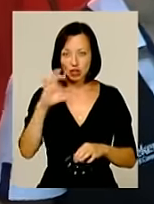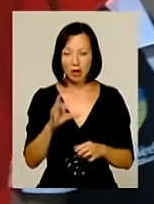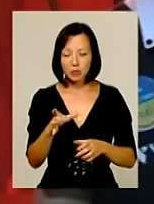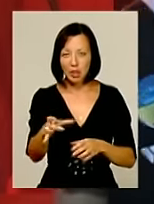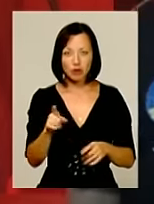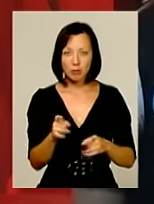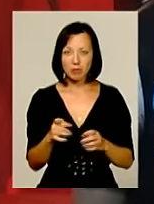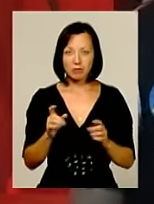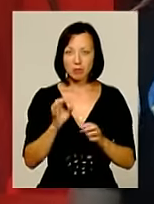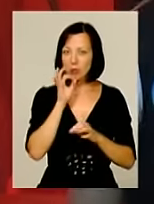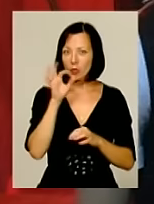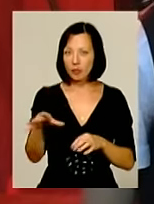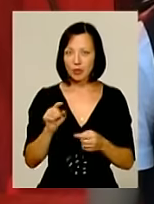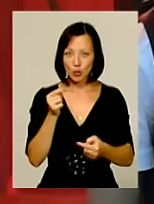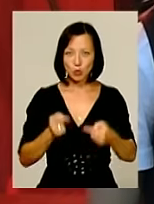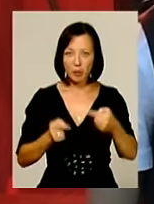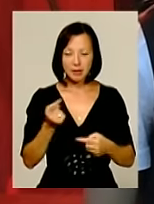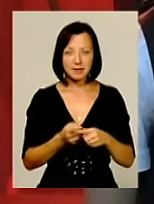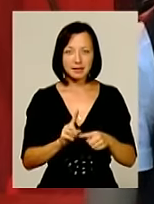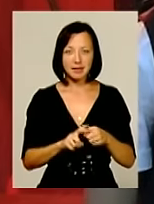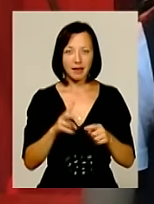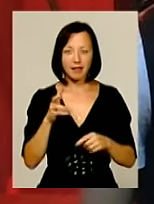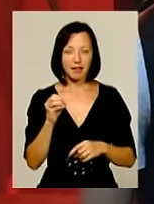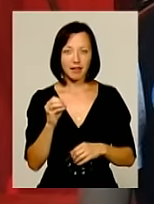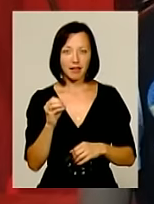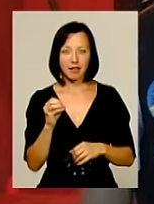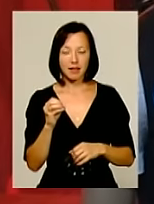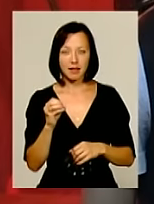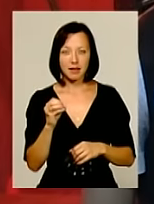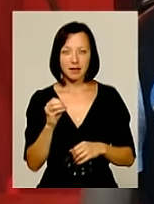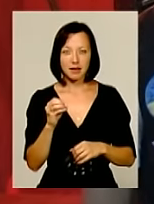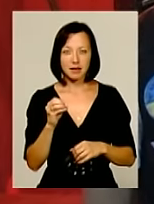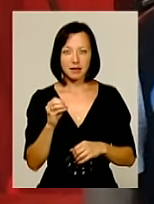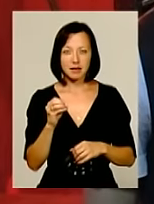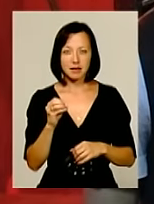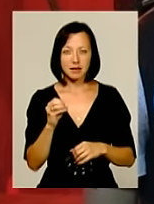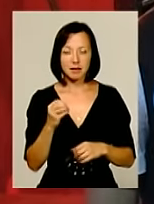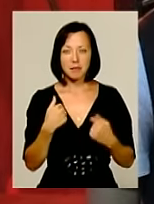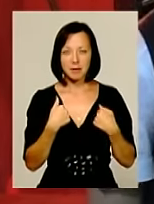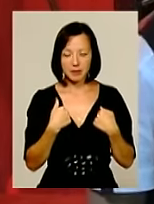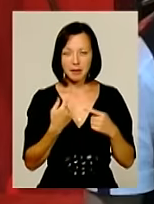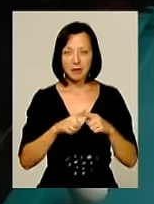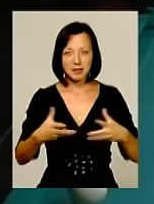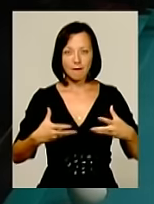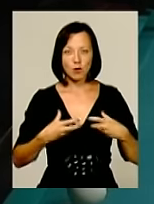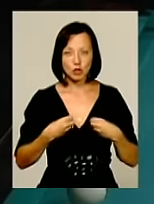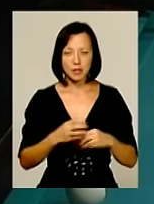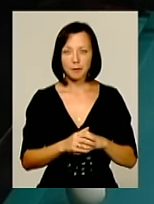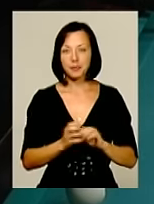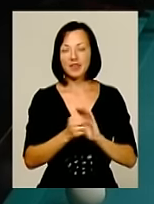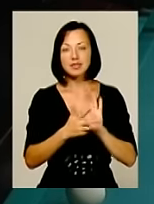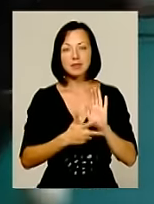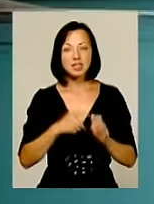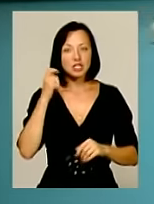якусь іншу позицію. І дійсно це, скажімо так, це мене заворожило. 18